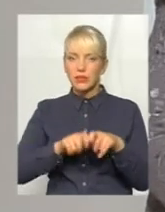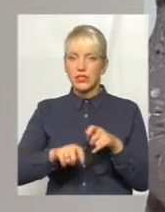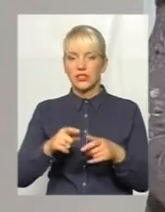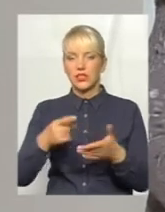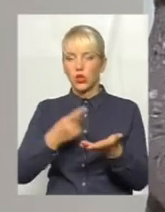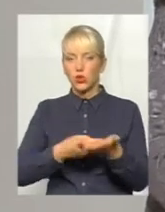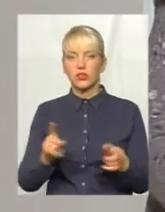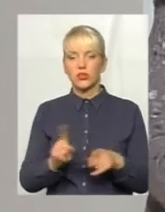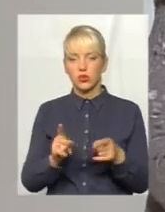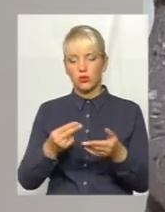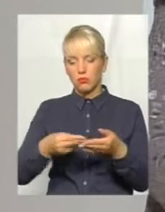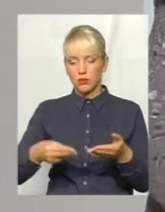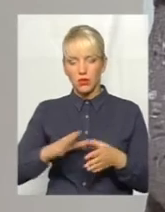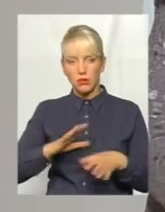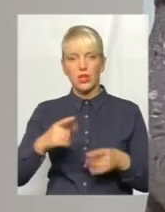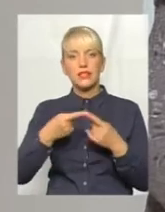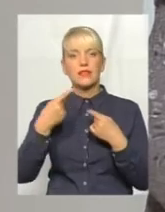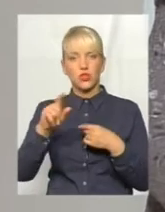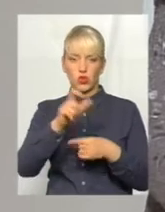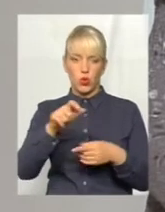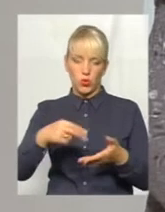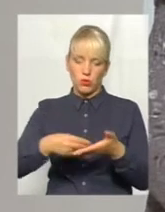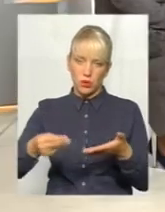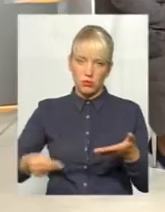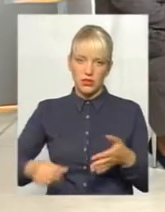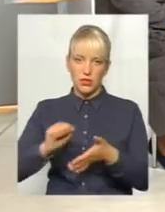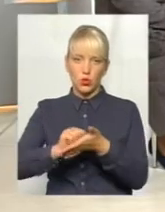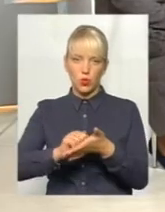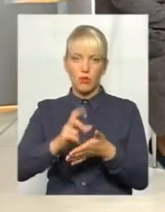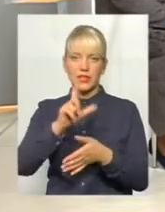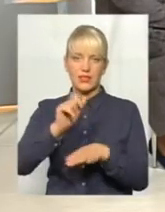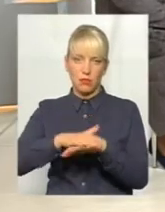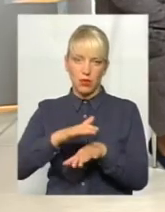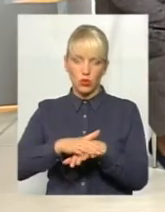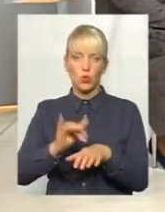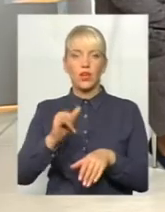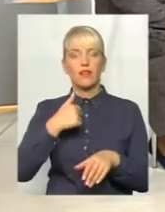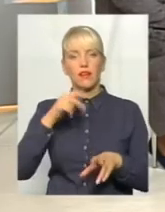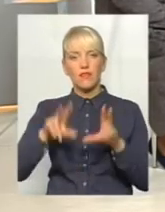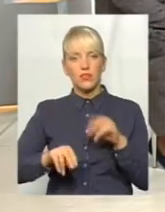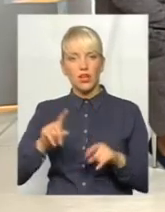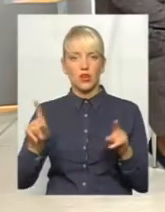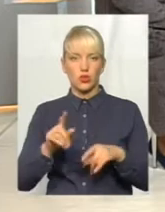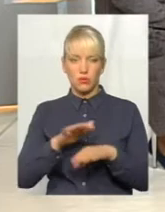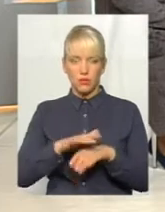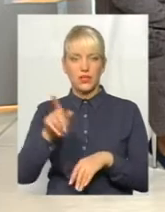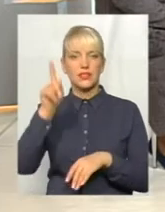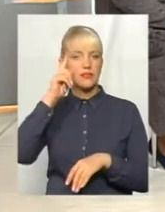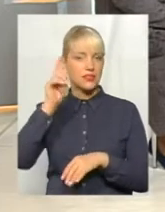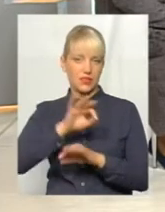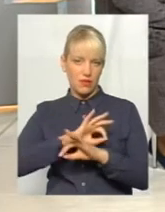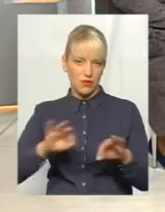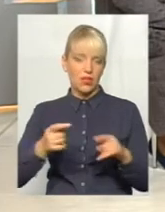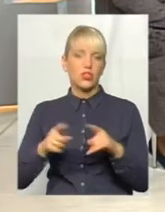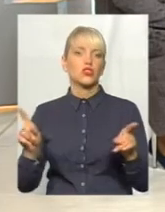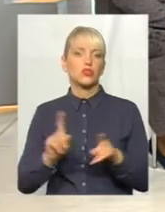інші люди і підписувалися на документах банку інші люди. І я рахую, що банк про це теж знав, що цей